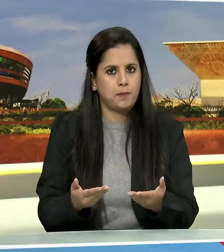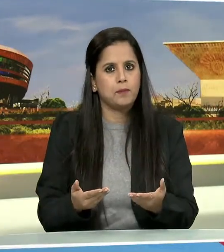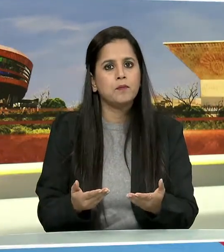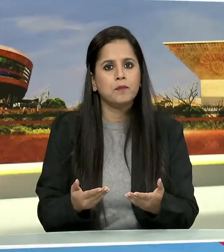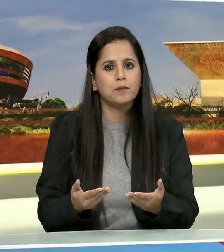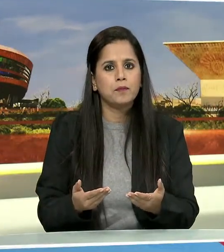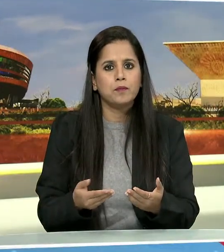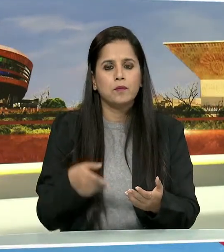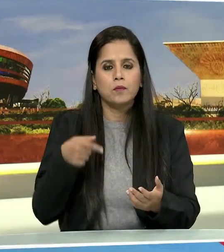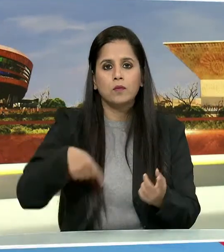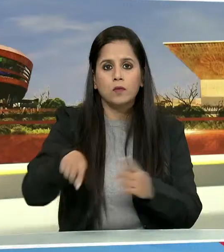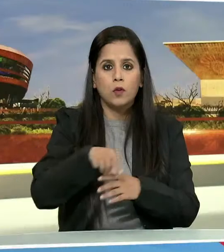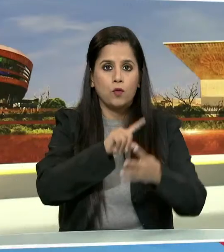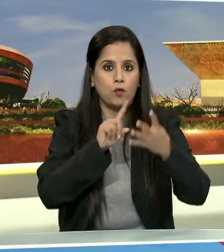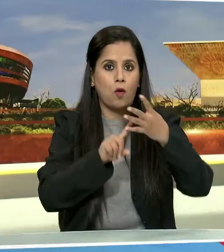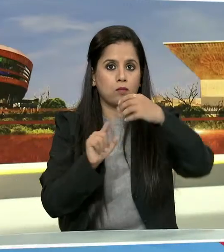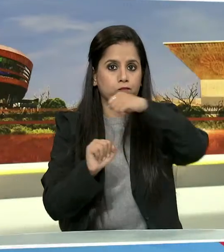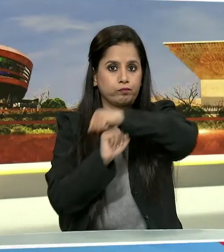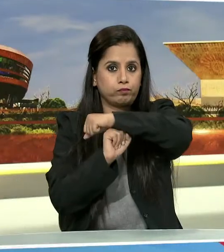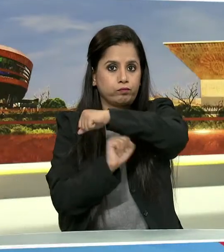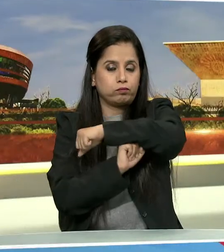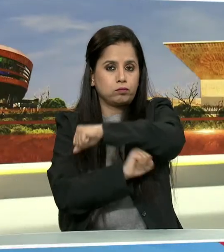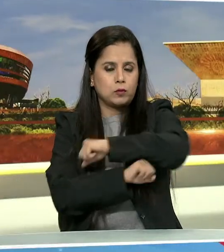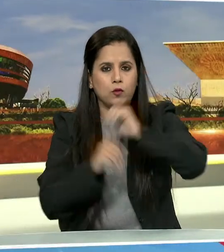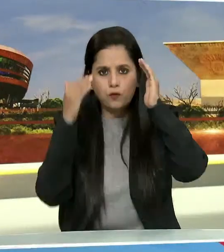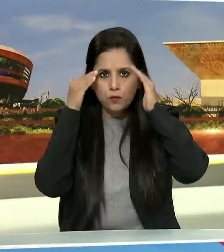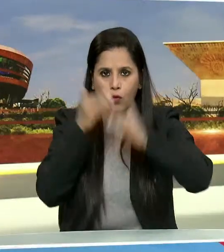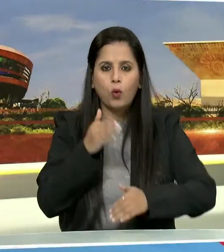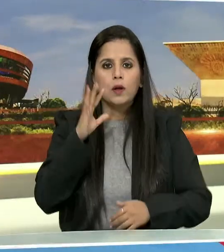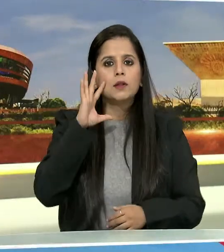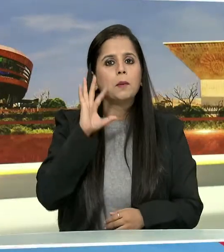फोर पिलर्ज पर फोकस करना है